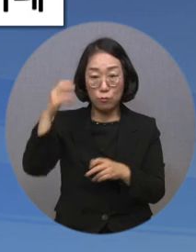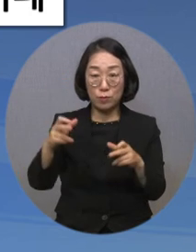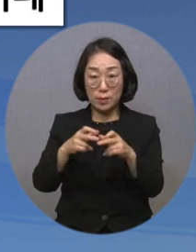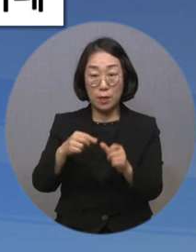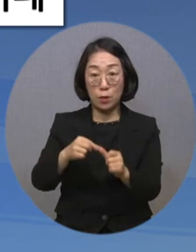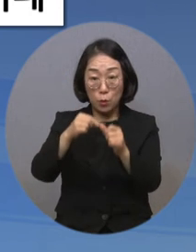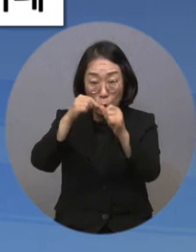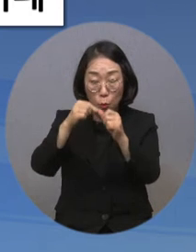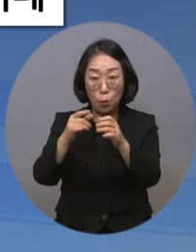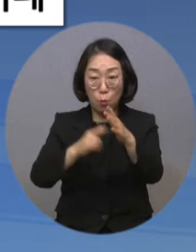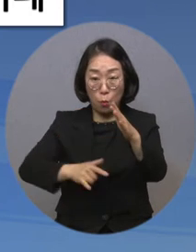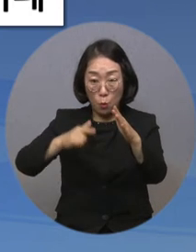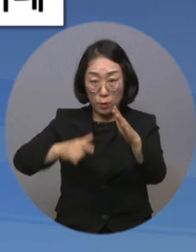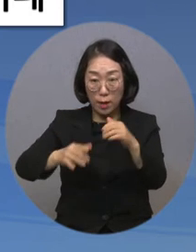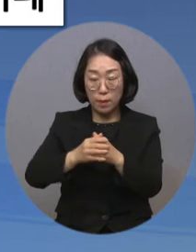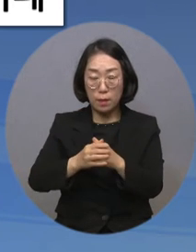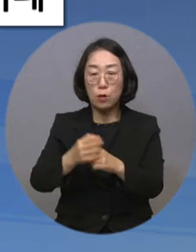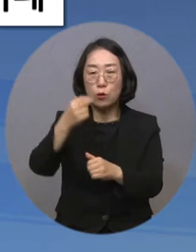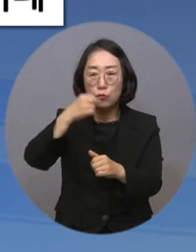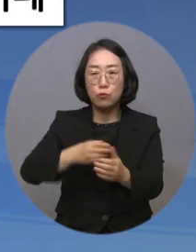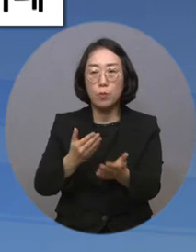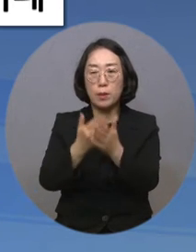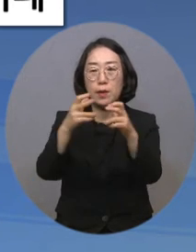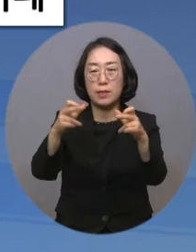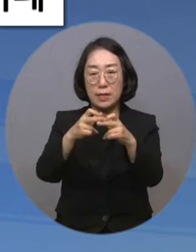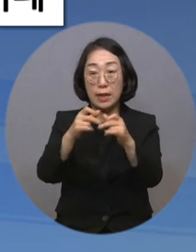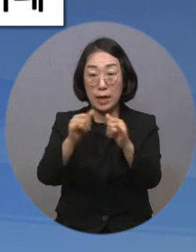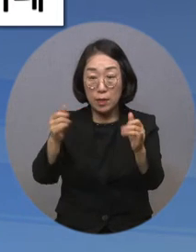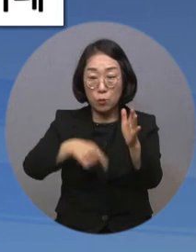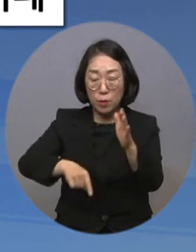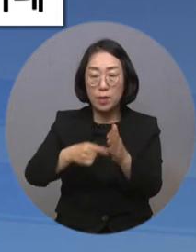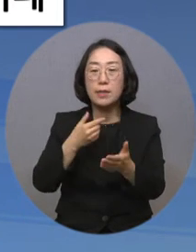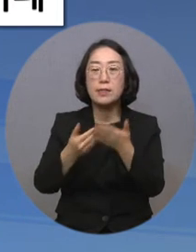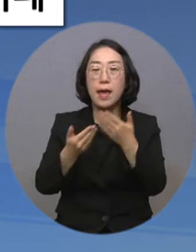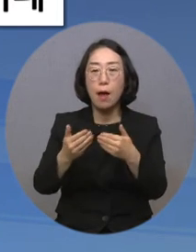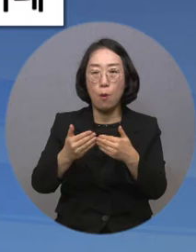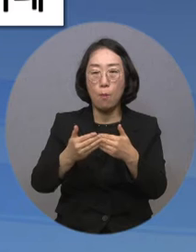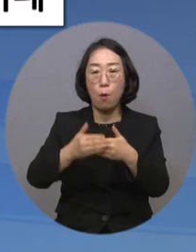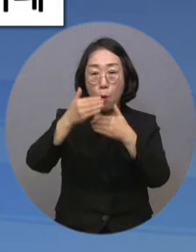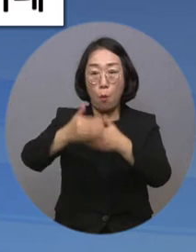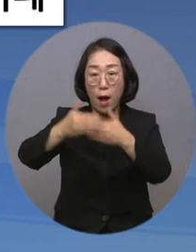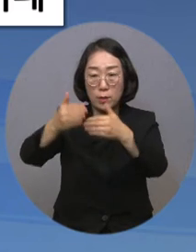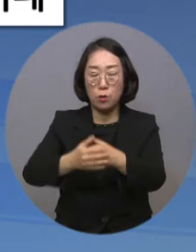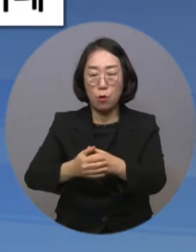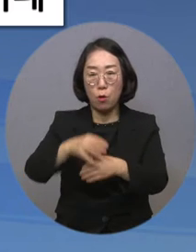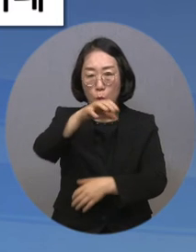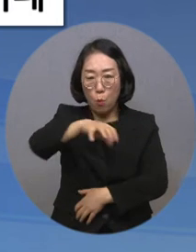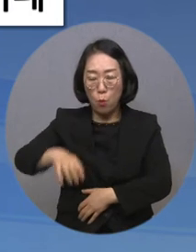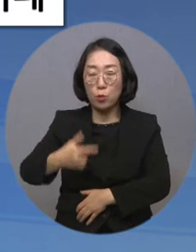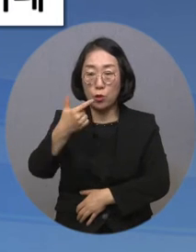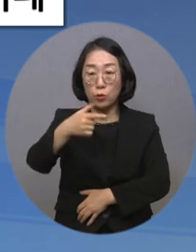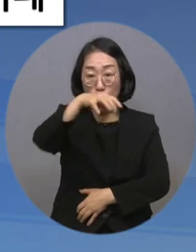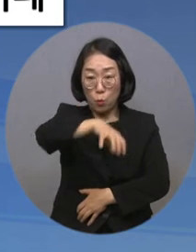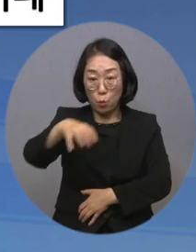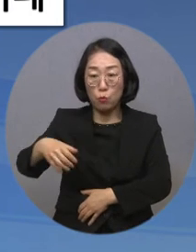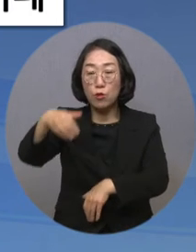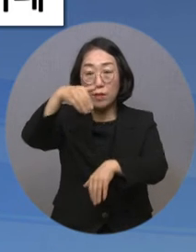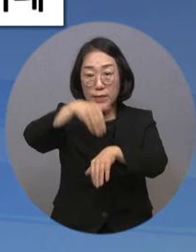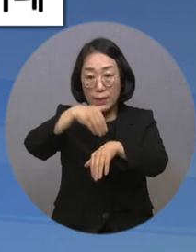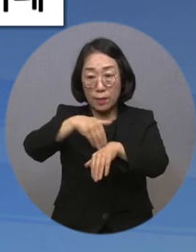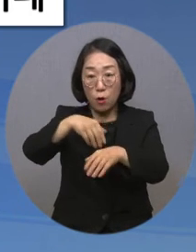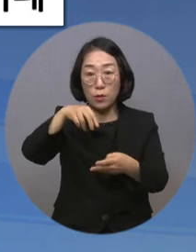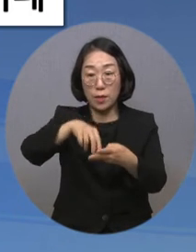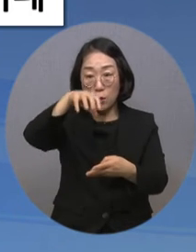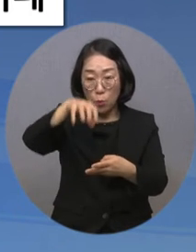한국장애인고용공단이 중복발달장애인을 위한 특별한 직업체험 과정을 전국 6곳의 발달장애인훈련센터에서